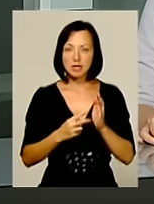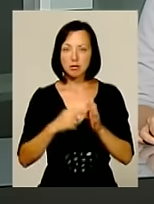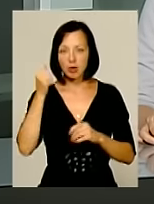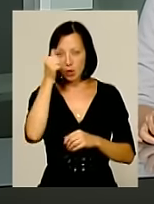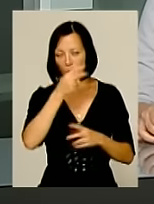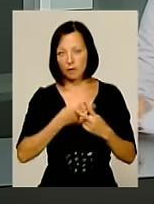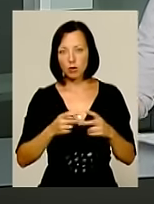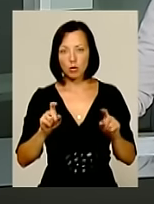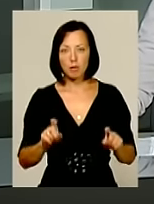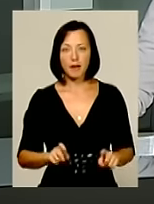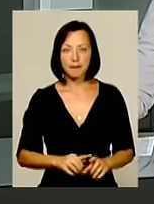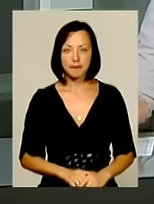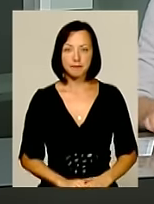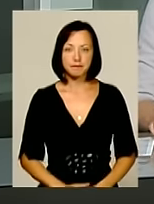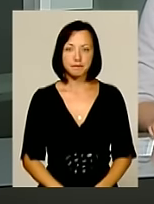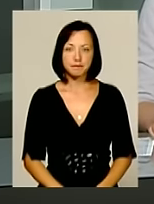позбавлення волі.